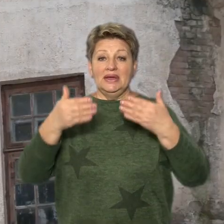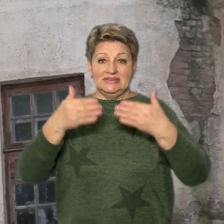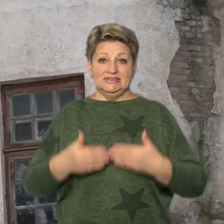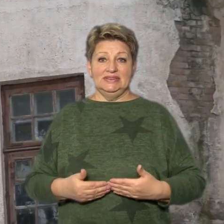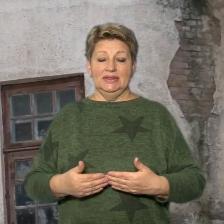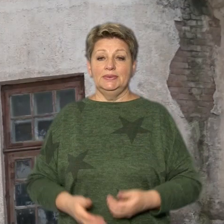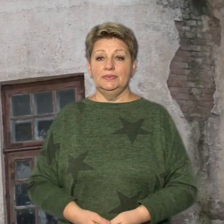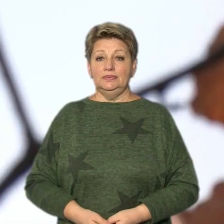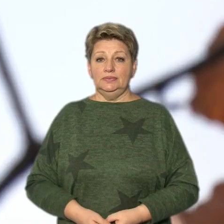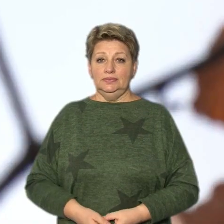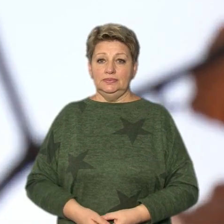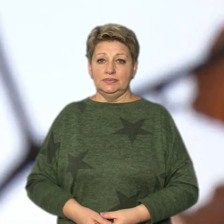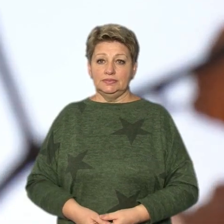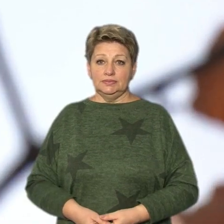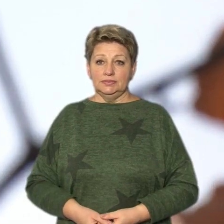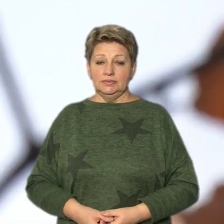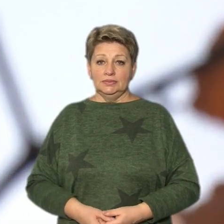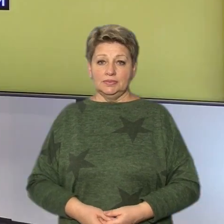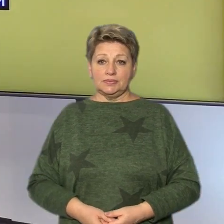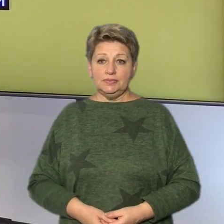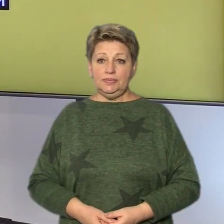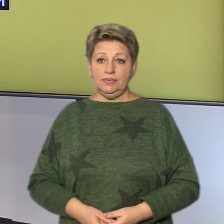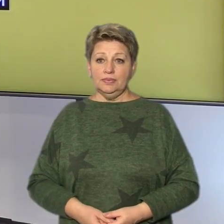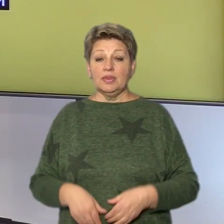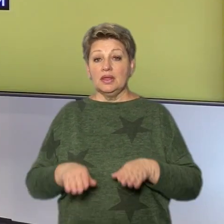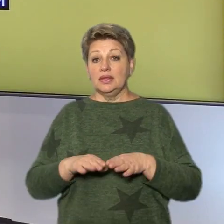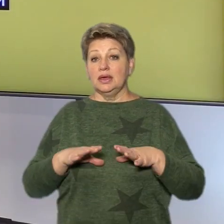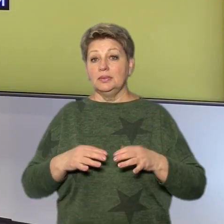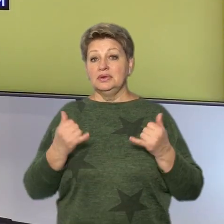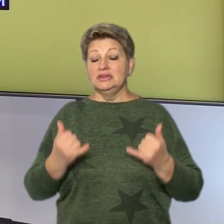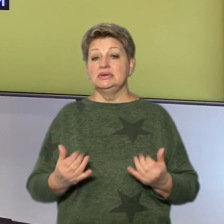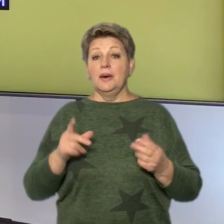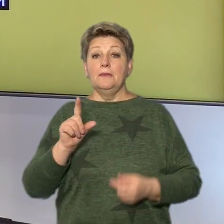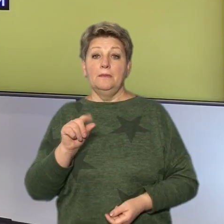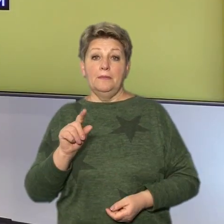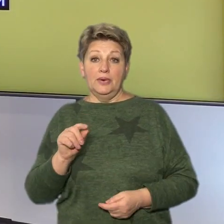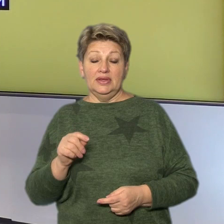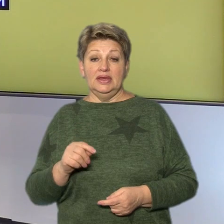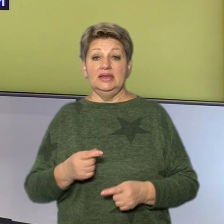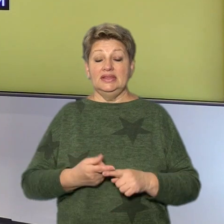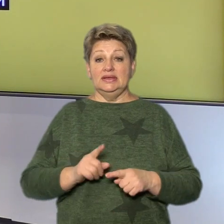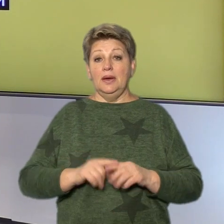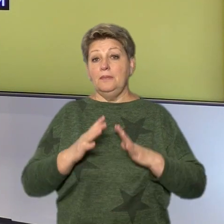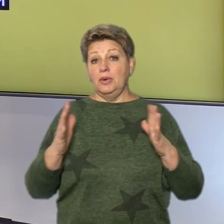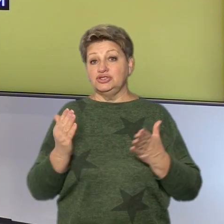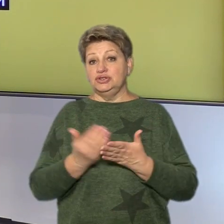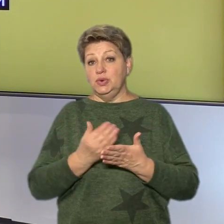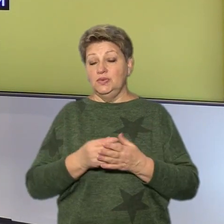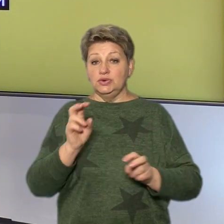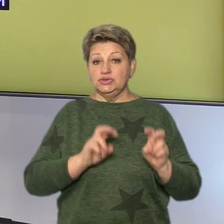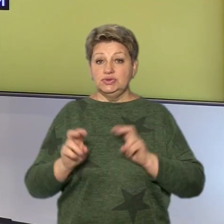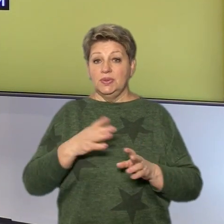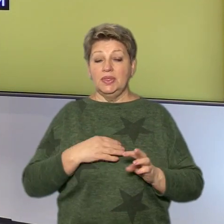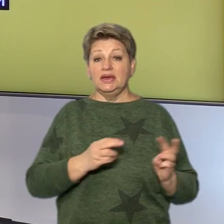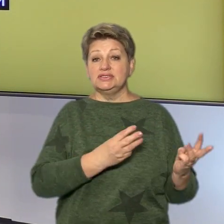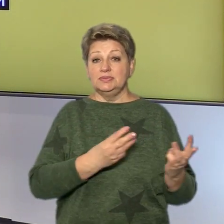Марія Гаврилян, Сергій Ефімов, Суспільне новини Чоркаси. Таким видався понеділок очима Команда Суспільного. Більше новин шукайте на нашому